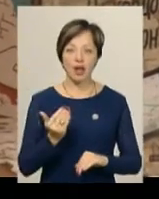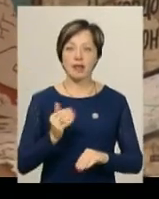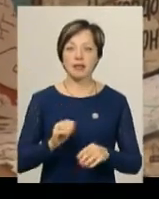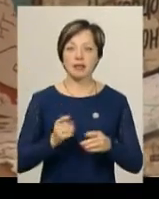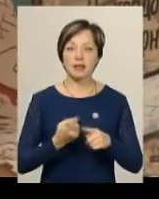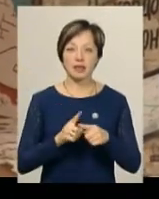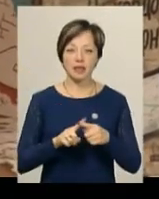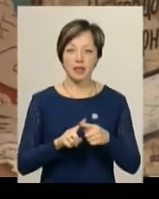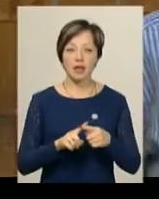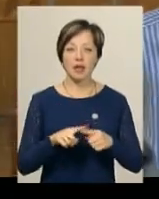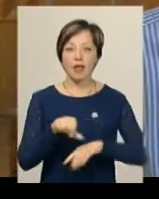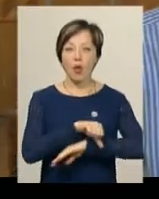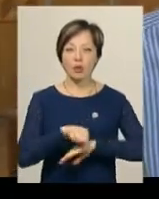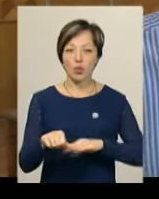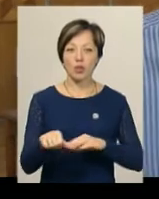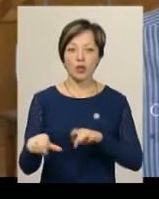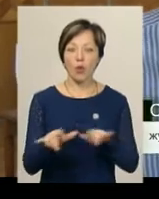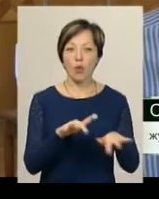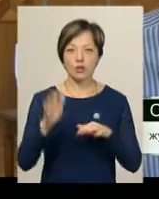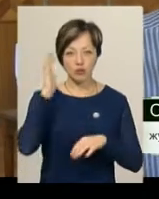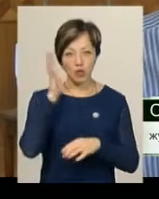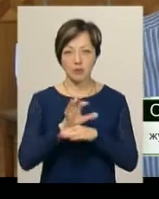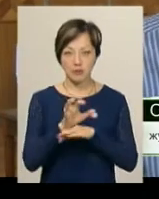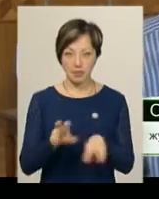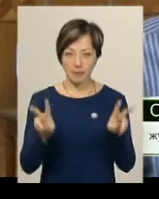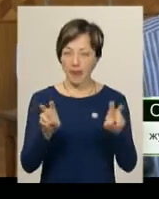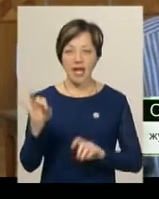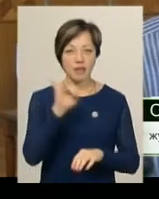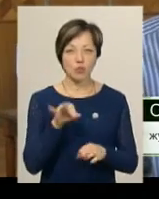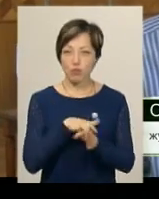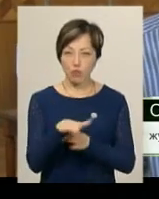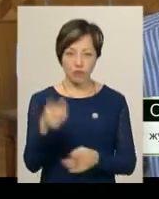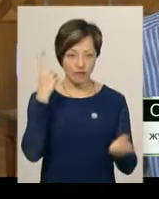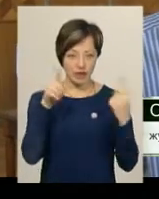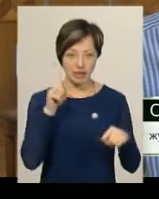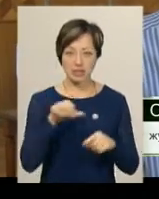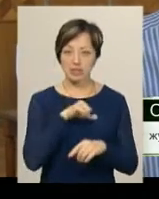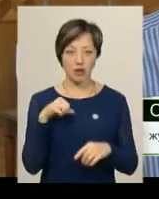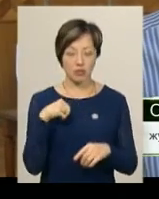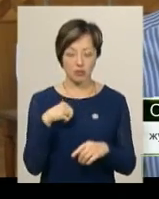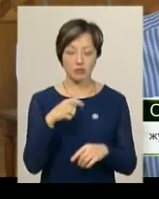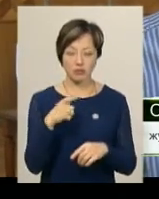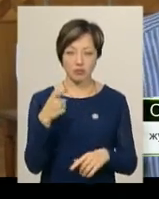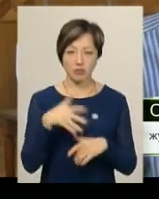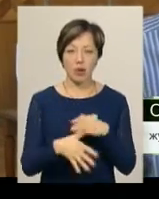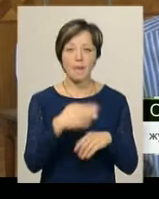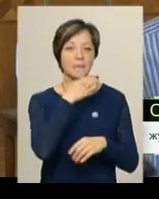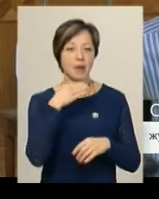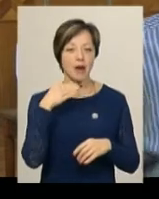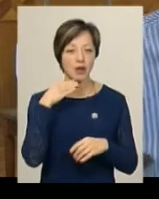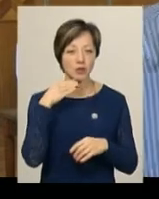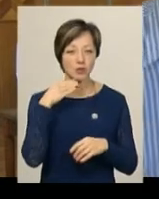кордоні ходять чорні пси». Історія повністю вигадана, це самою собою, хоча багато